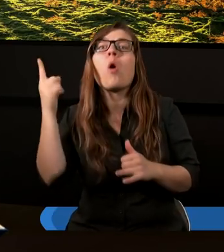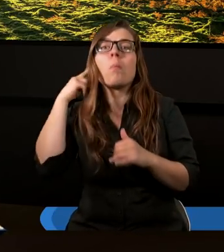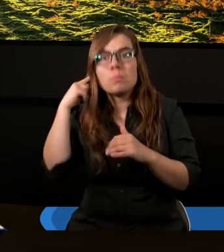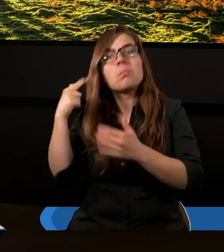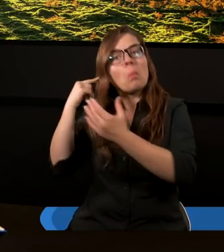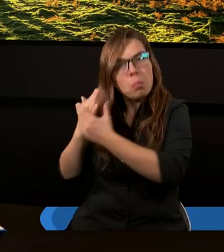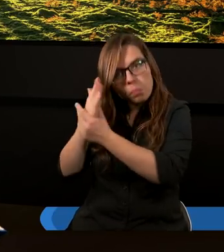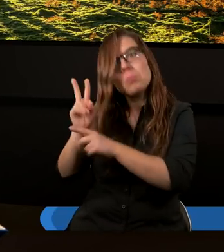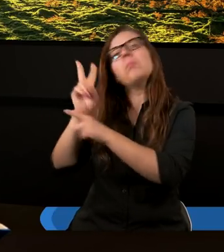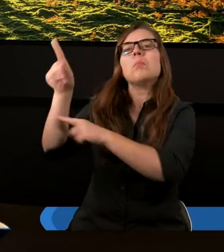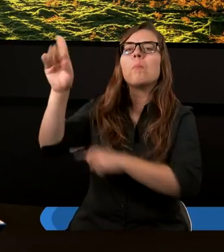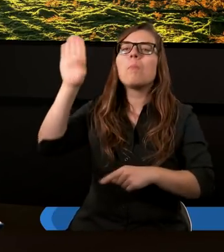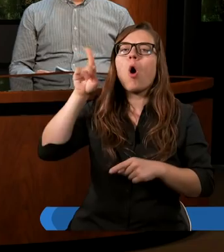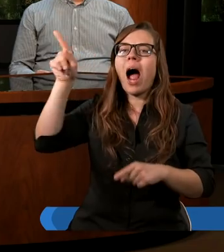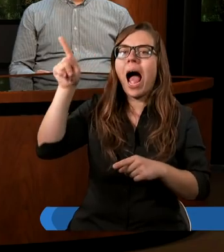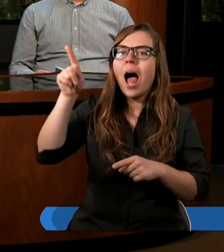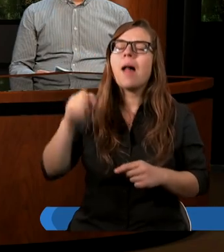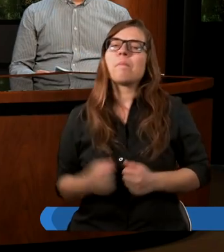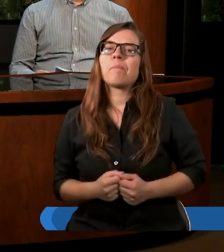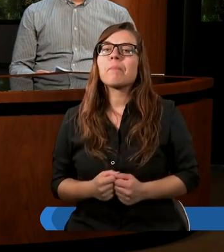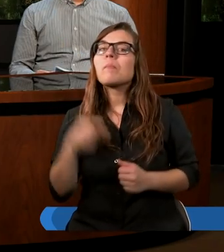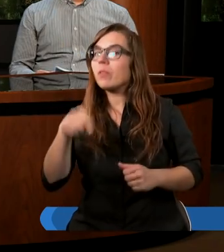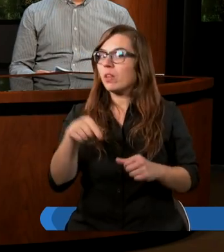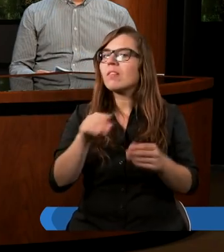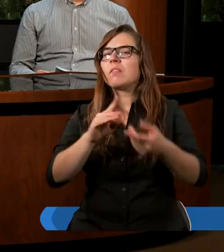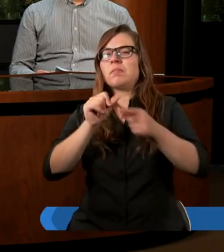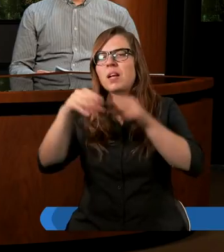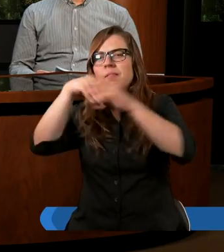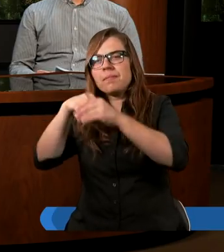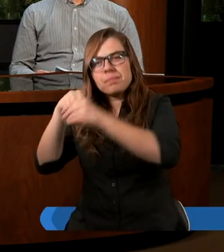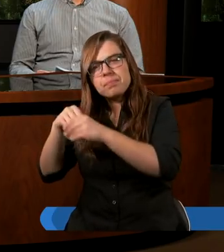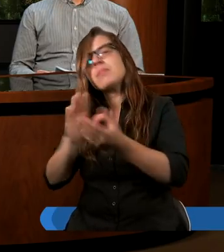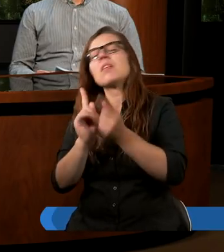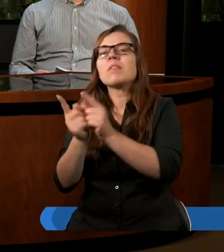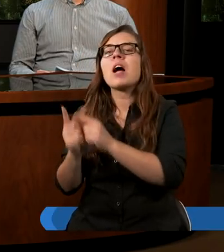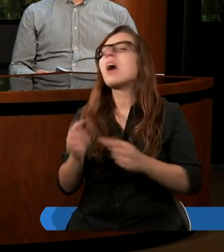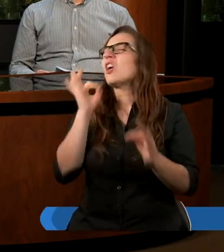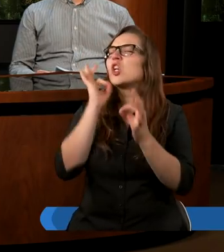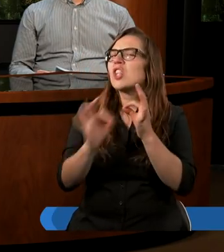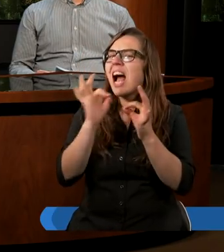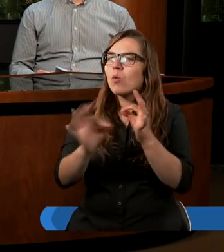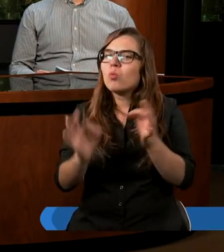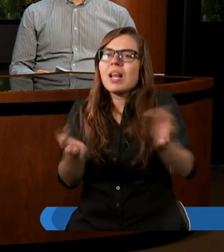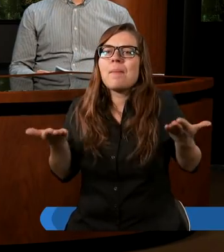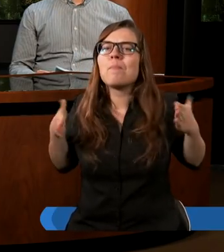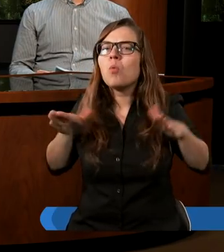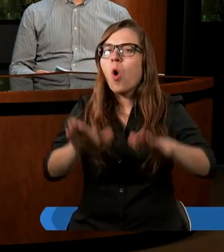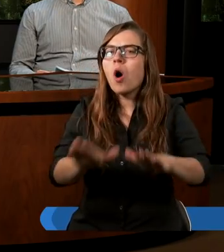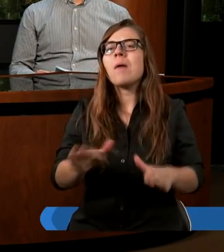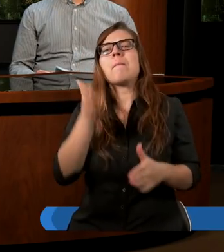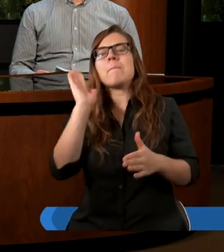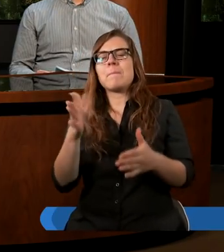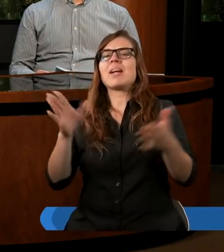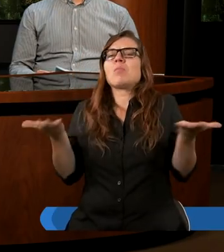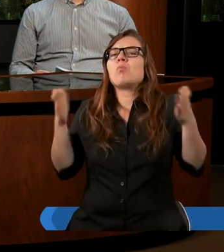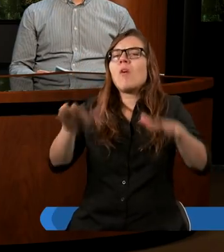głosu Pana Boga Twego. I tutaj są wymienione te szczególne błogosławieństwa. Będziesz błogosławiony